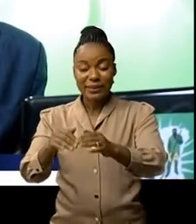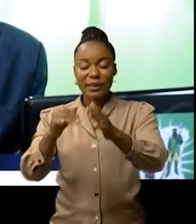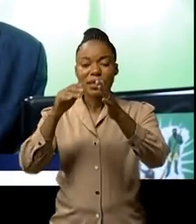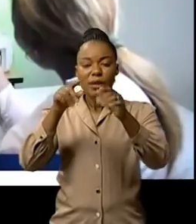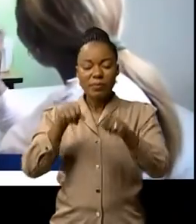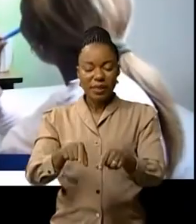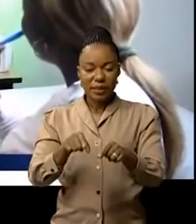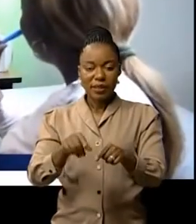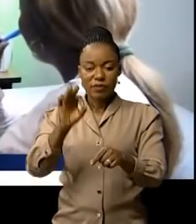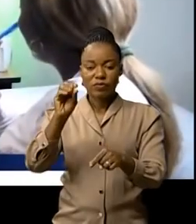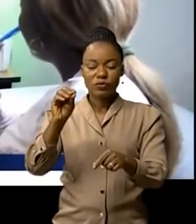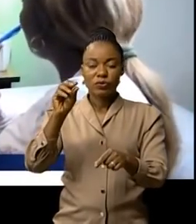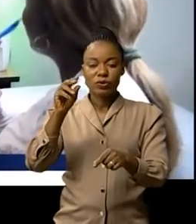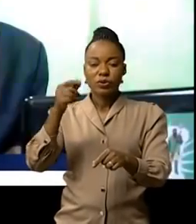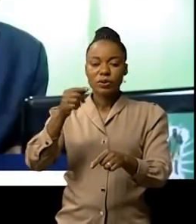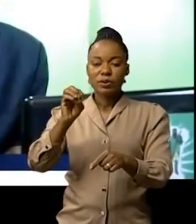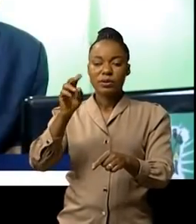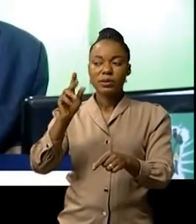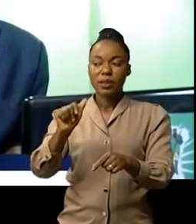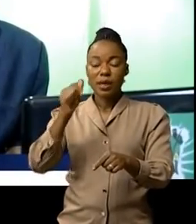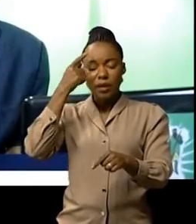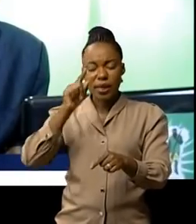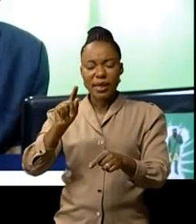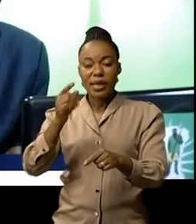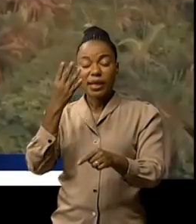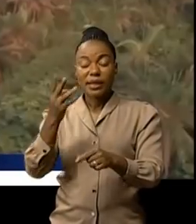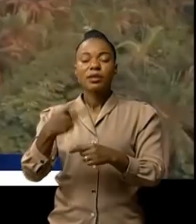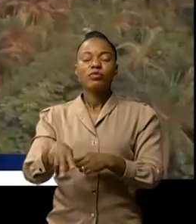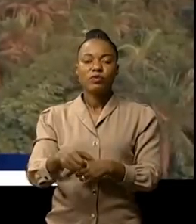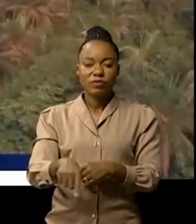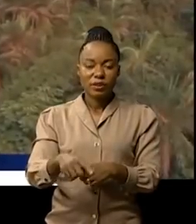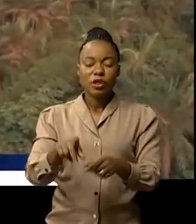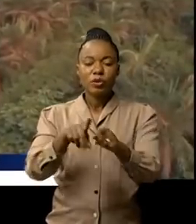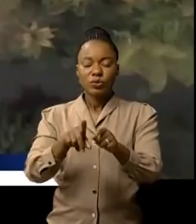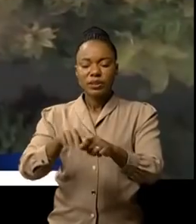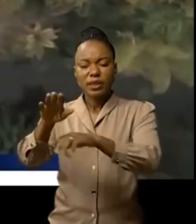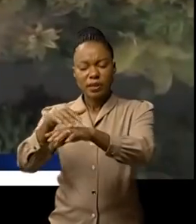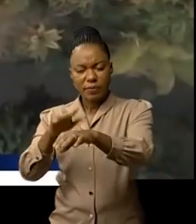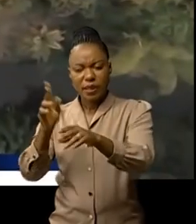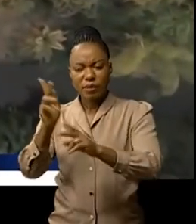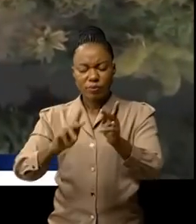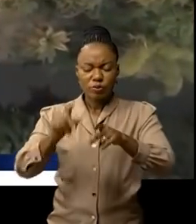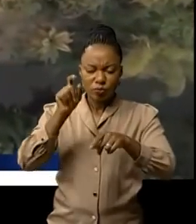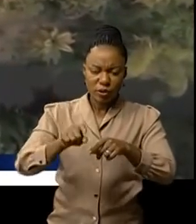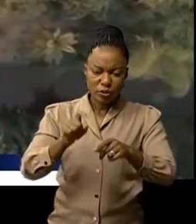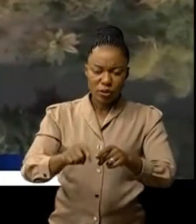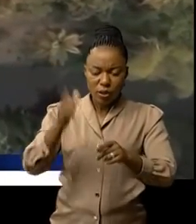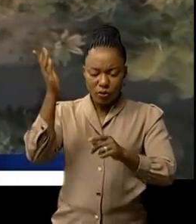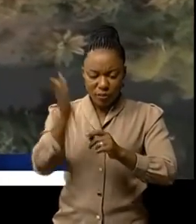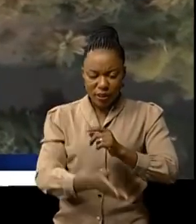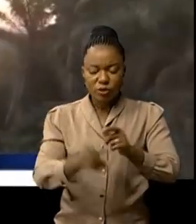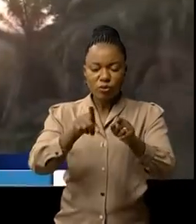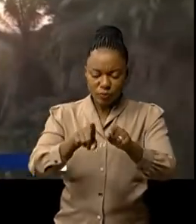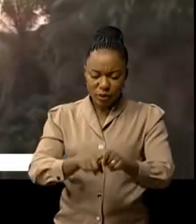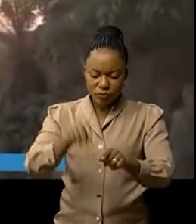aujourd'hui Jenny Kande ses spécialistes en matière environnementale appellent aussi la population à la culture des reboisements pour lutter